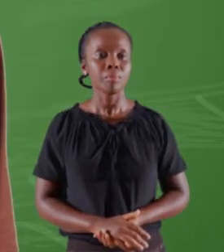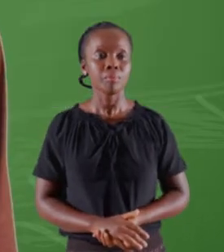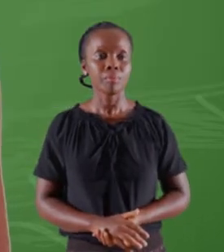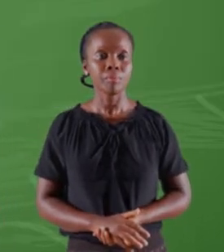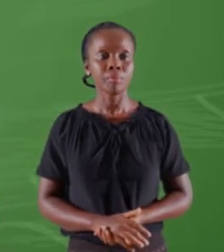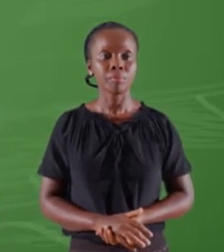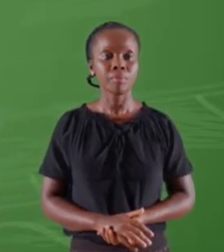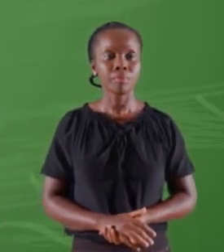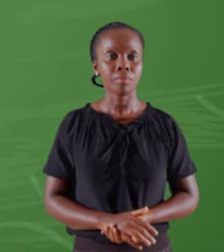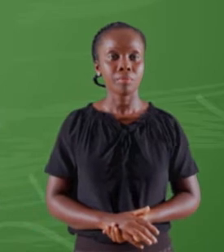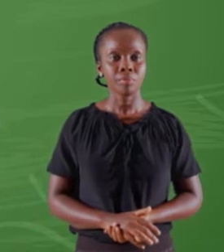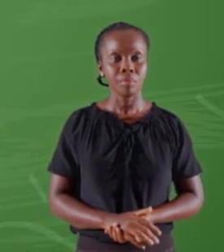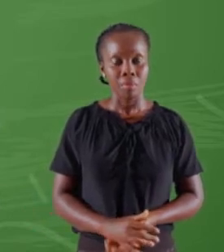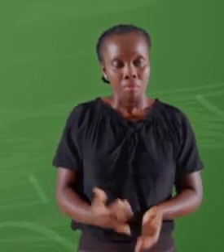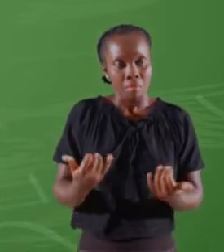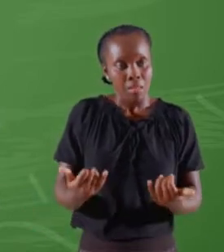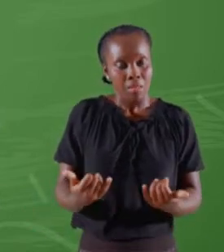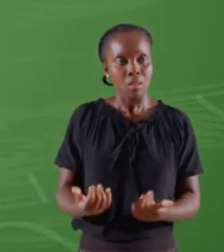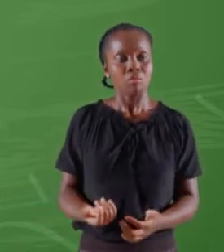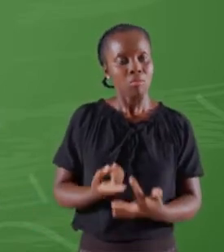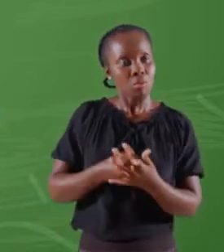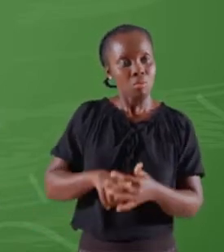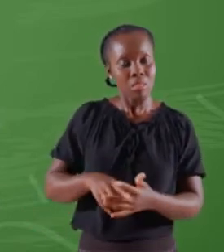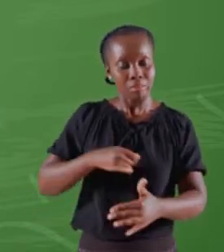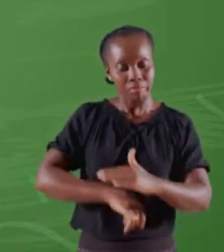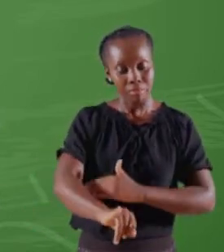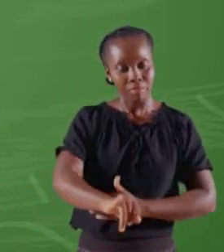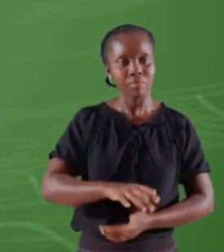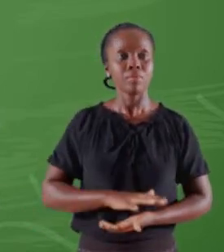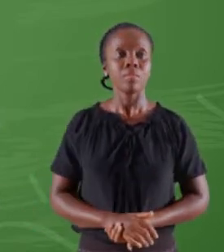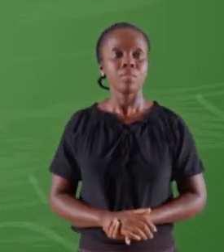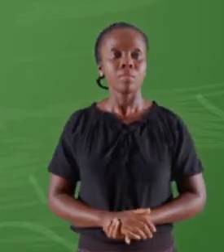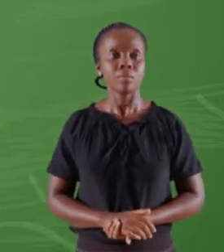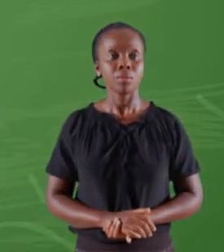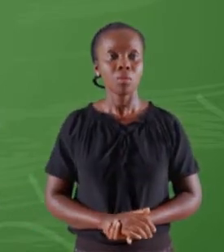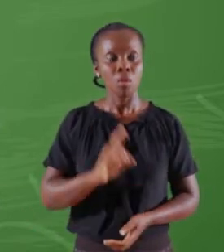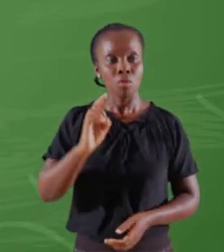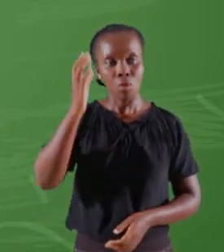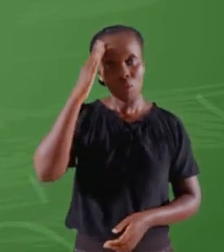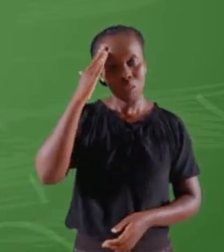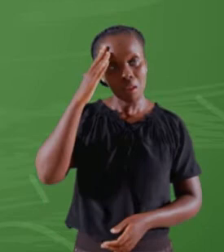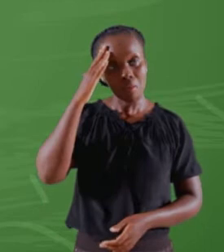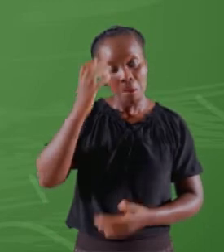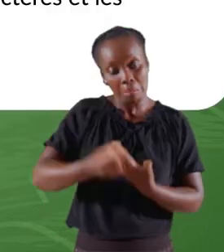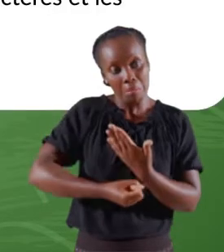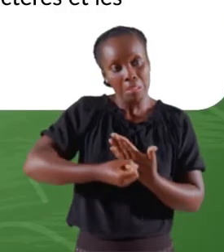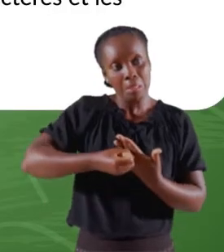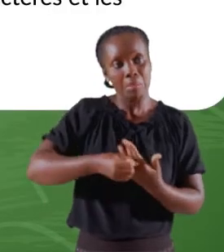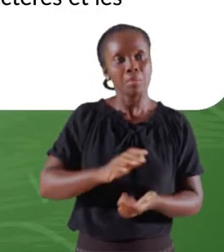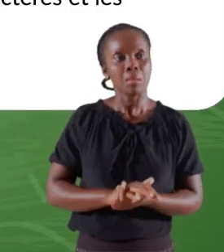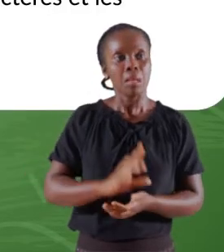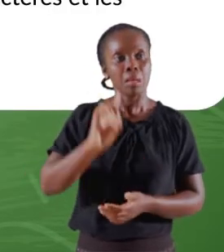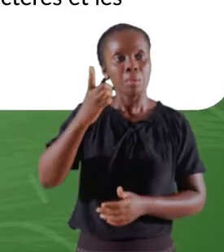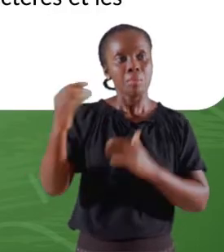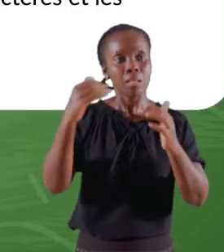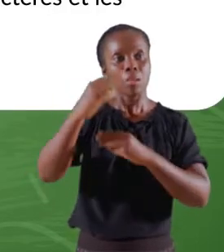Alors nous allons commencer par l'introduction. Et ici, nous allons dire simplement que la Première